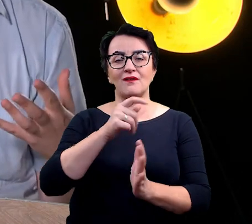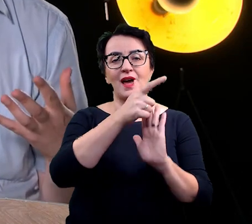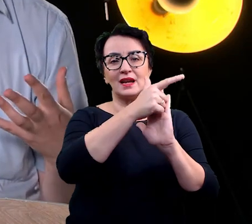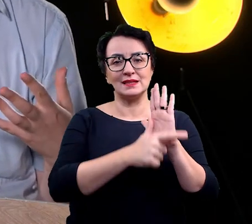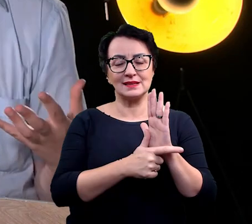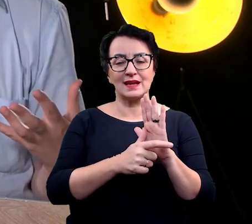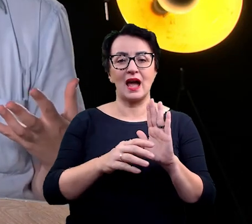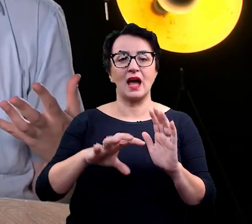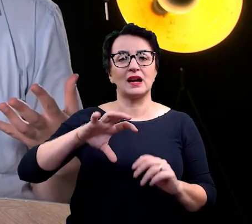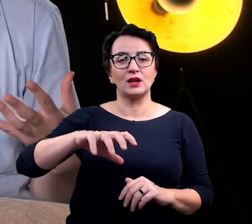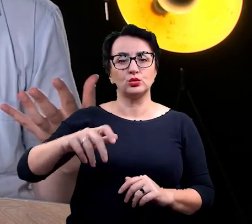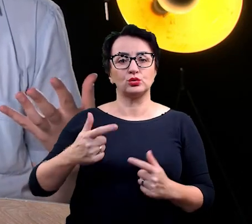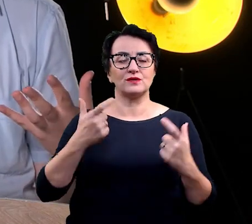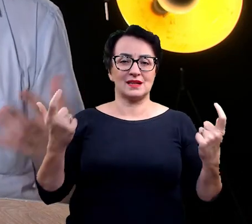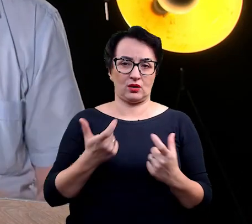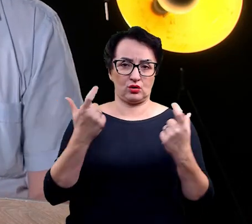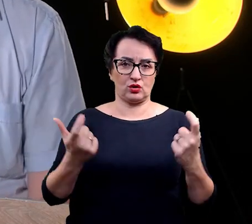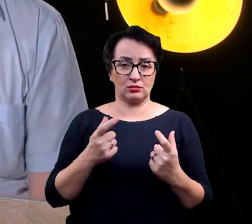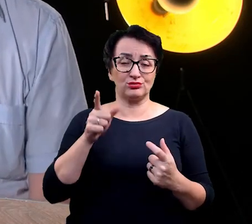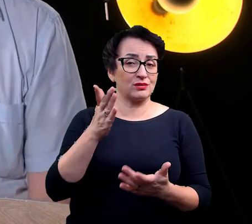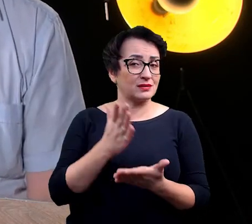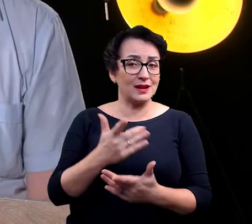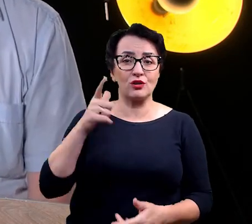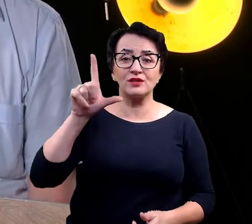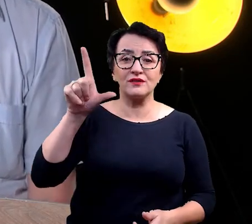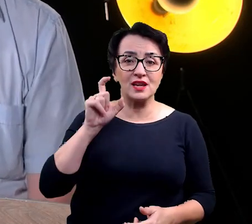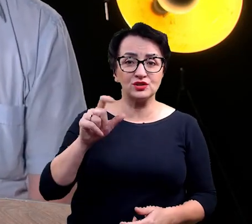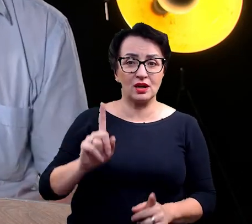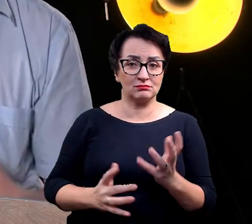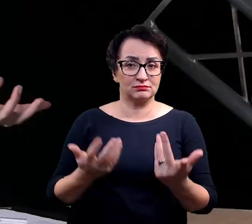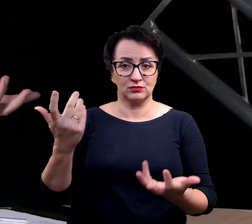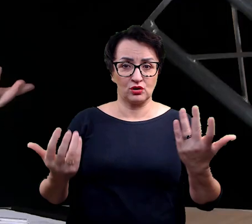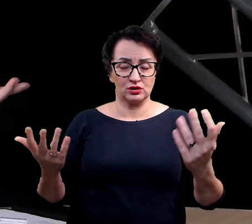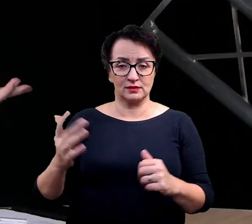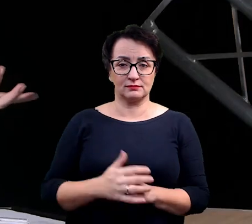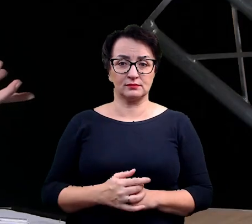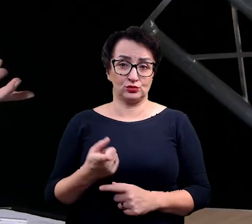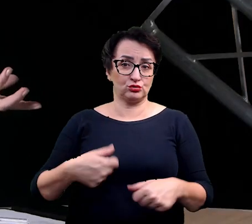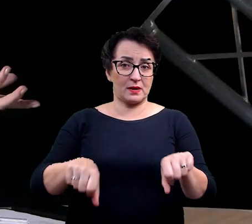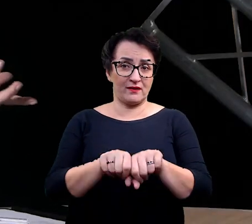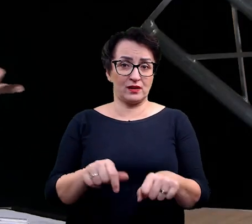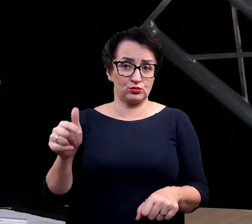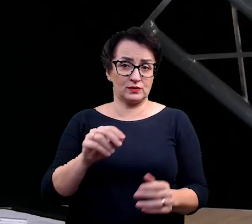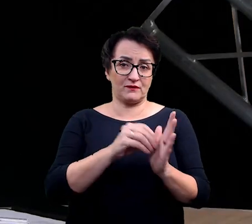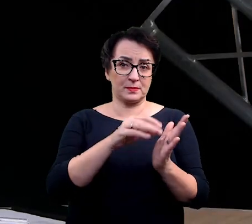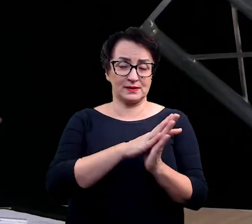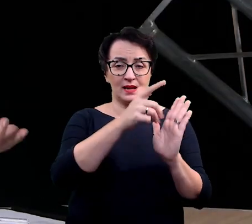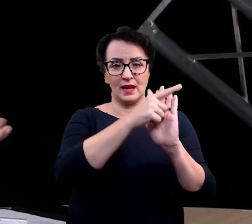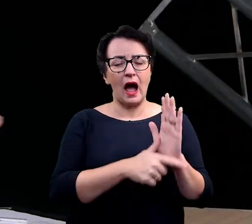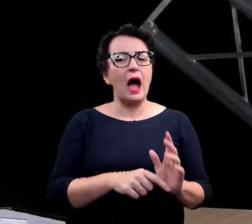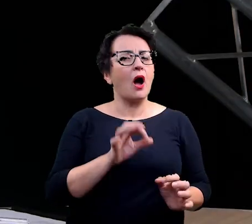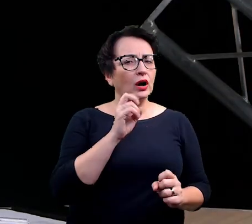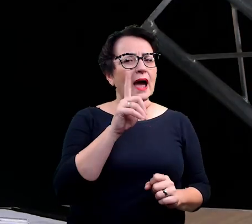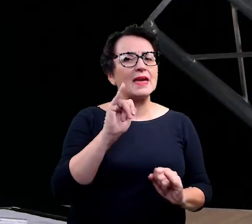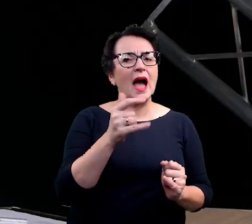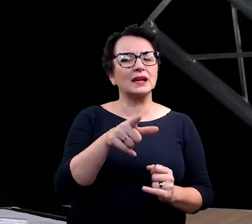fantastycznie, Mamy tylko 200 osobników, także jest to jak najbardziej usprawiedliwione. A jakie kryteria musi spełnić roślina, żeby być wpisaną